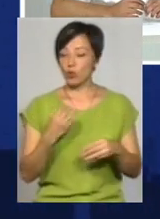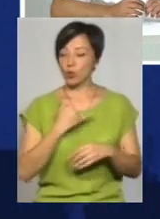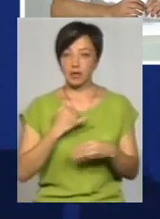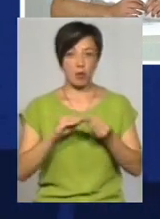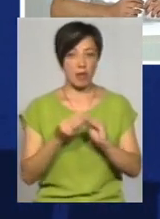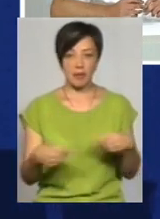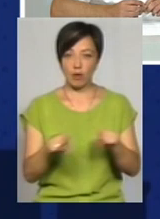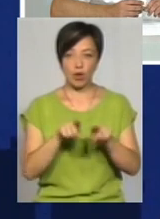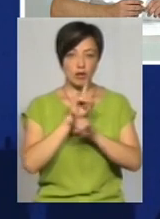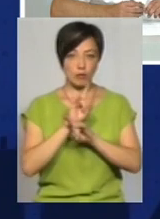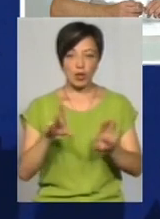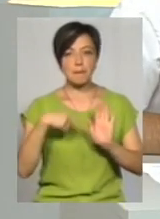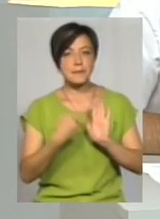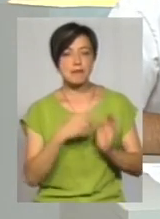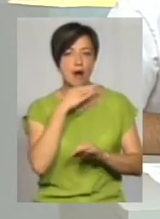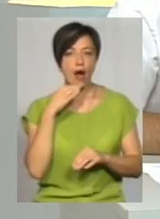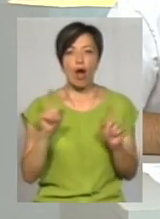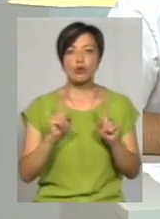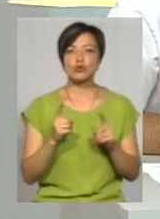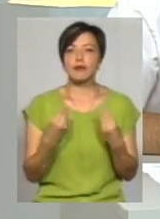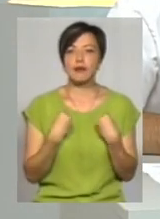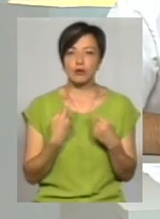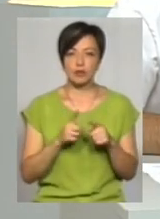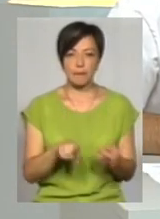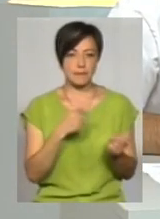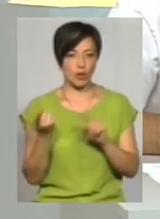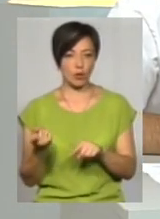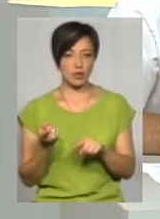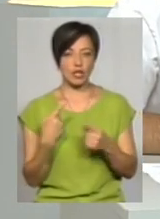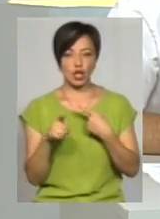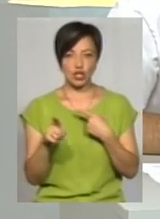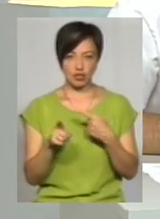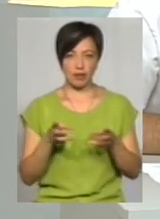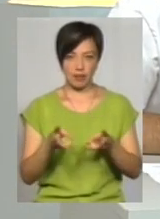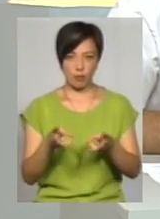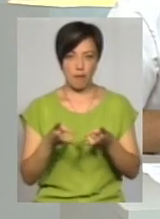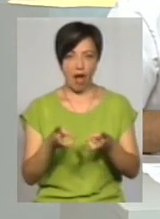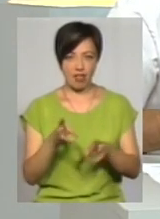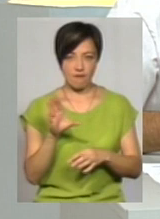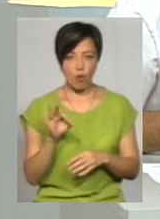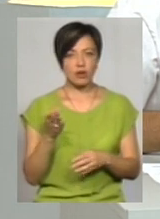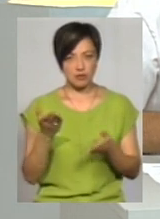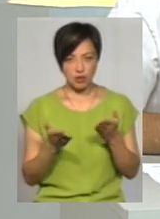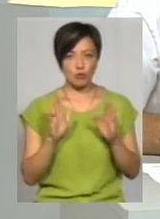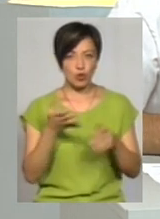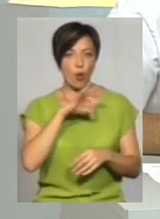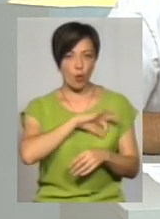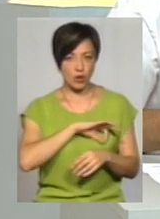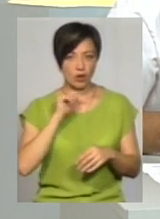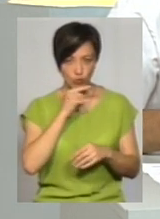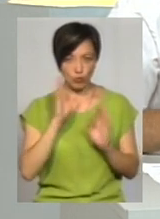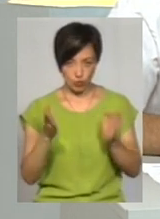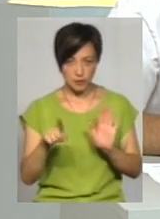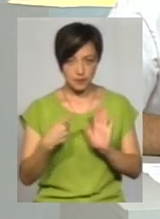Досить багато запитань дають мені, а що вам дасть те, що ви переходите на альтернативи не втопливого? Невже ви будете мати всього економію?